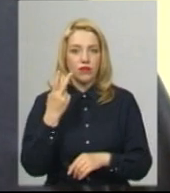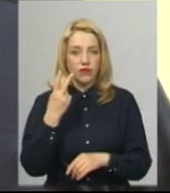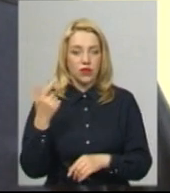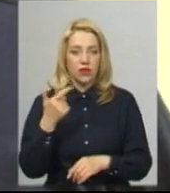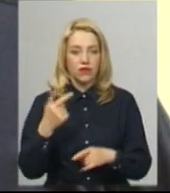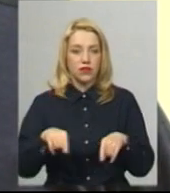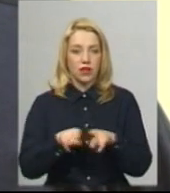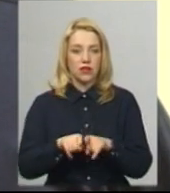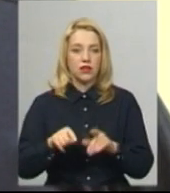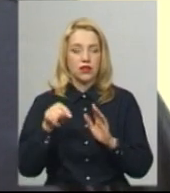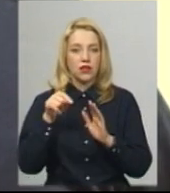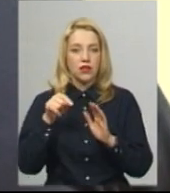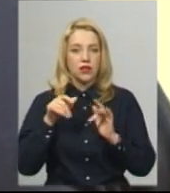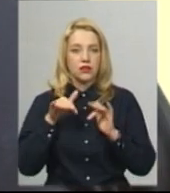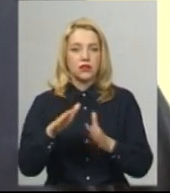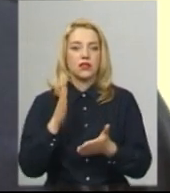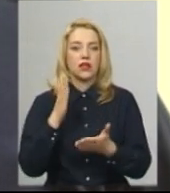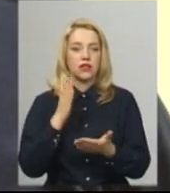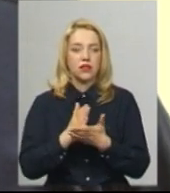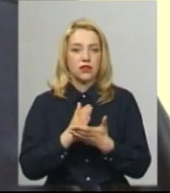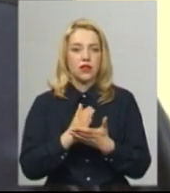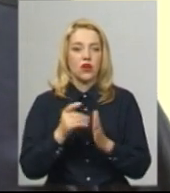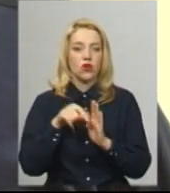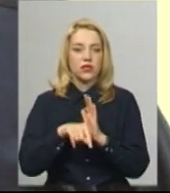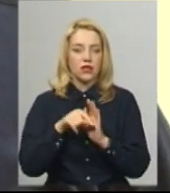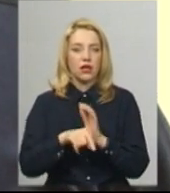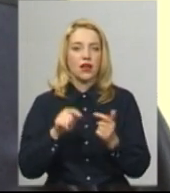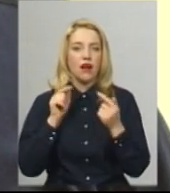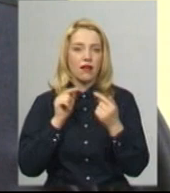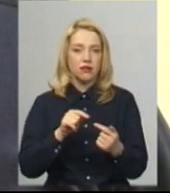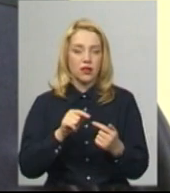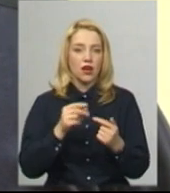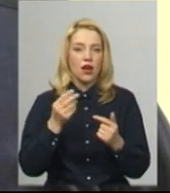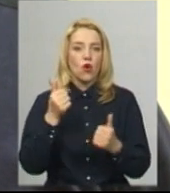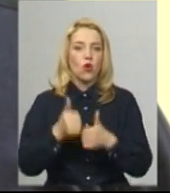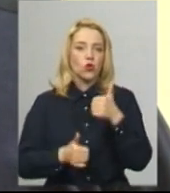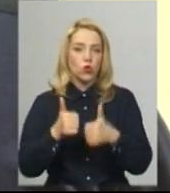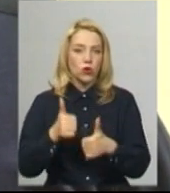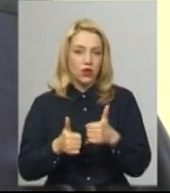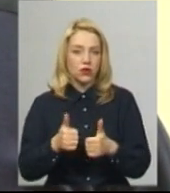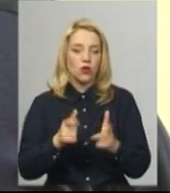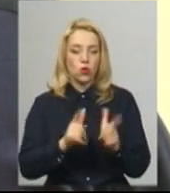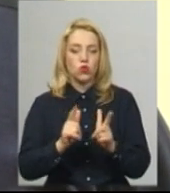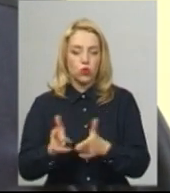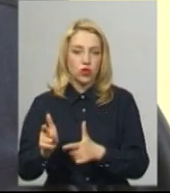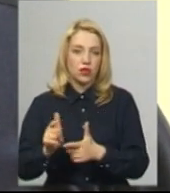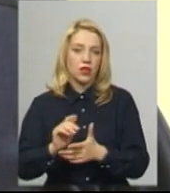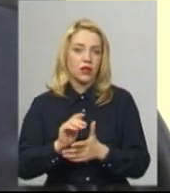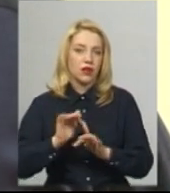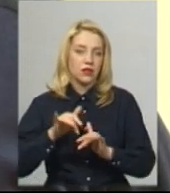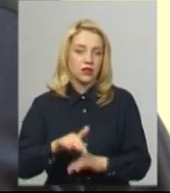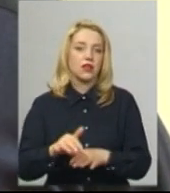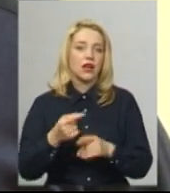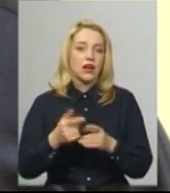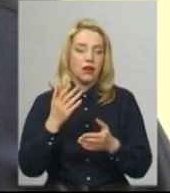можуть мати ознаки антиконкурентних озгоджених дій. І з цього приводу розглядається можливість